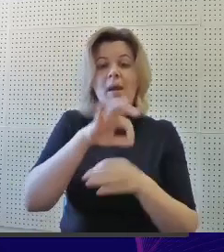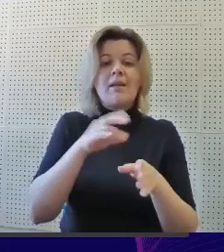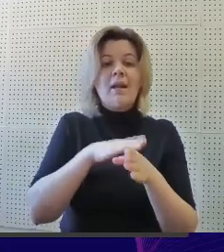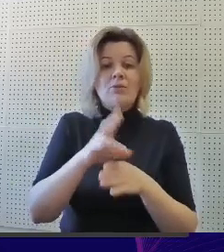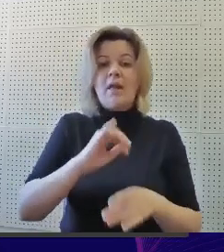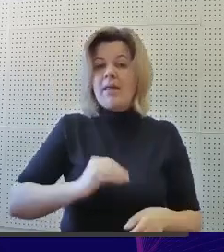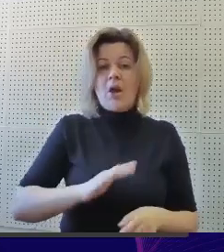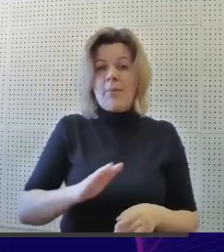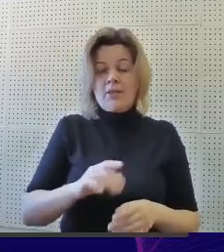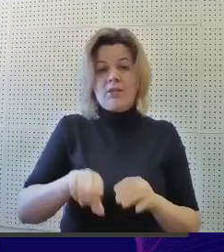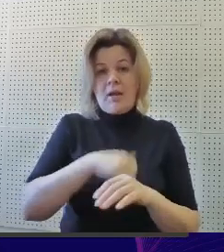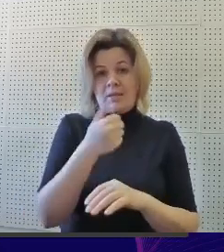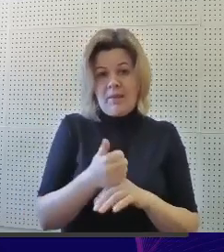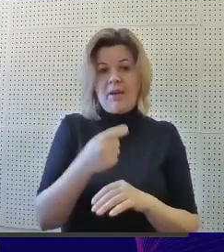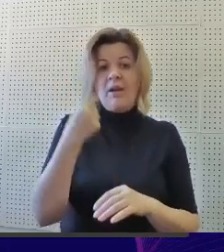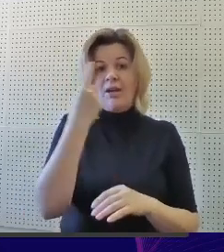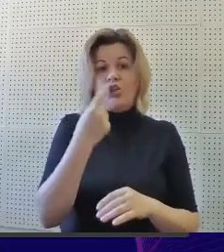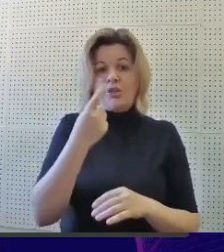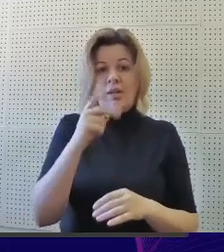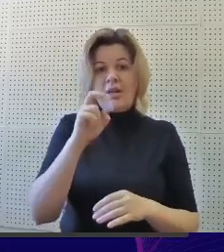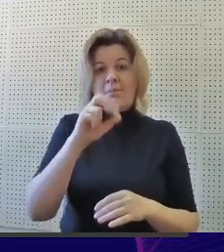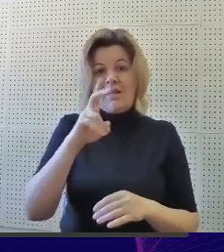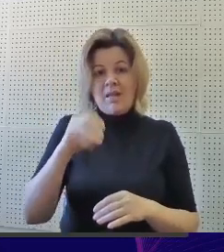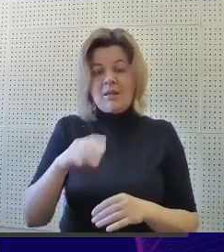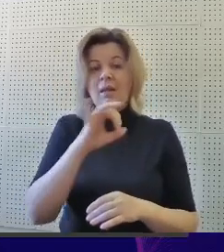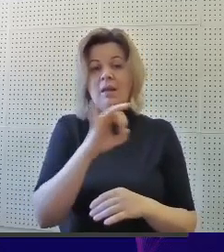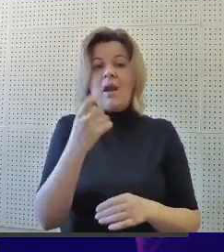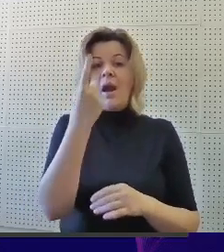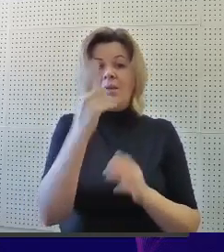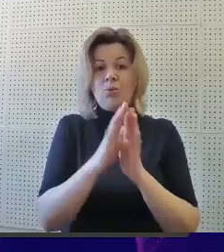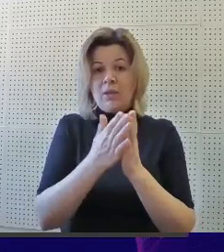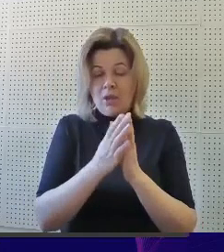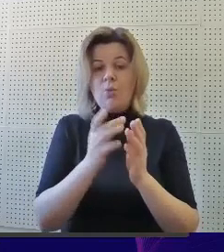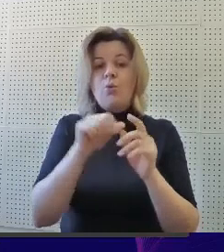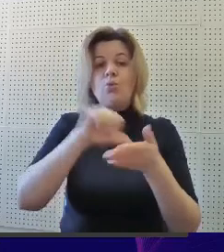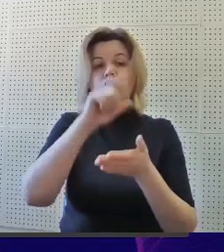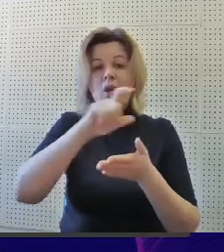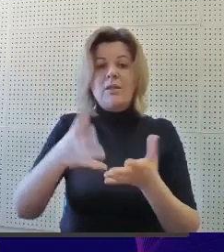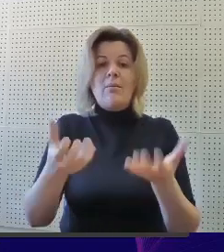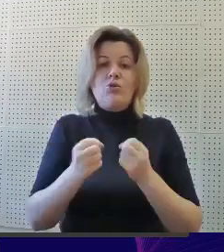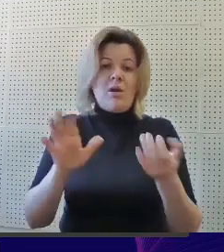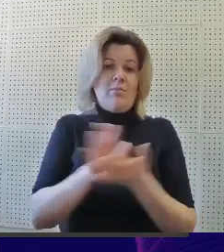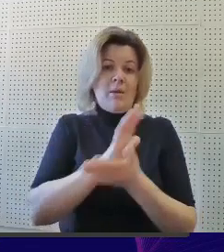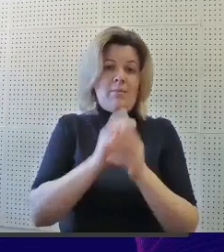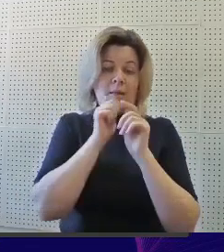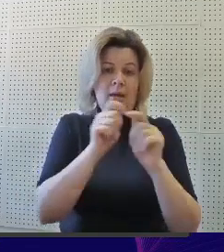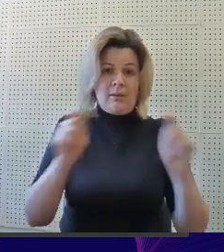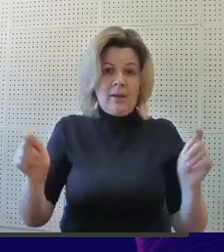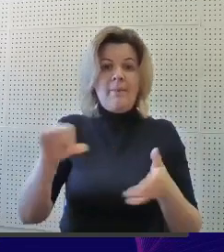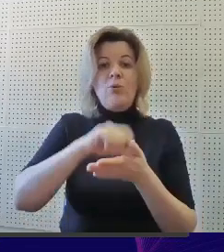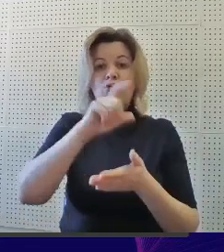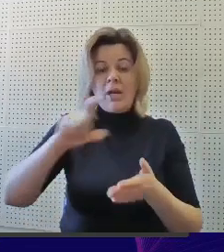на некоммерческой основе. Личные кабинеты и один экземпляр книги участники получают бесплатно. Участники проекта вправе